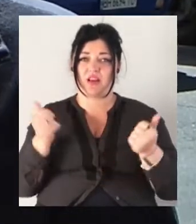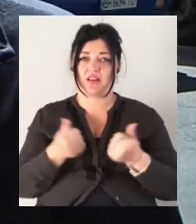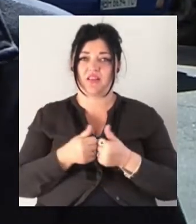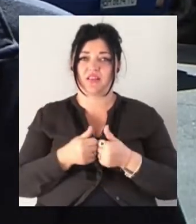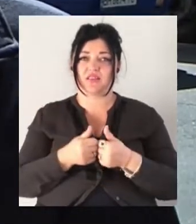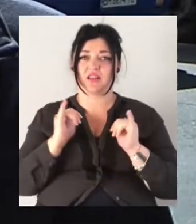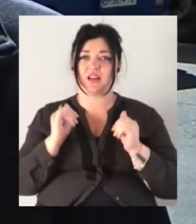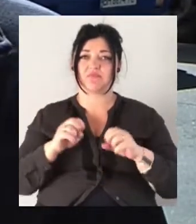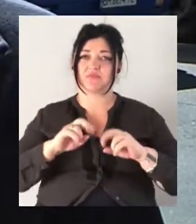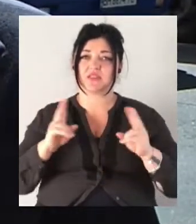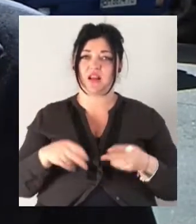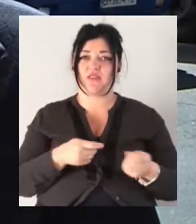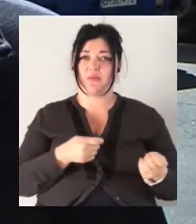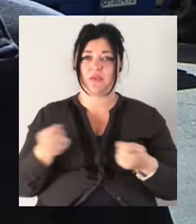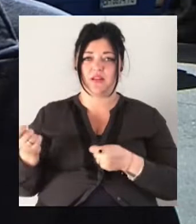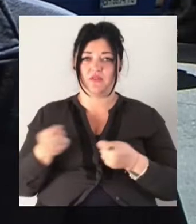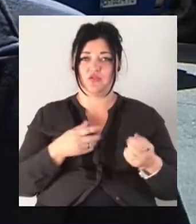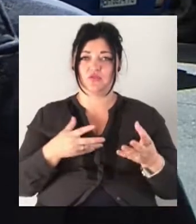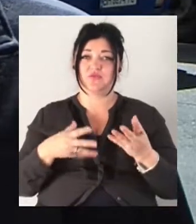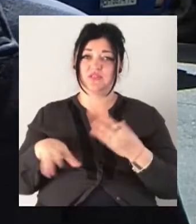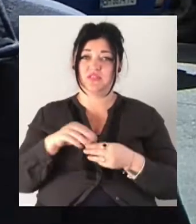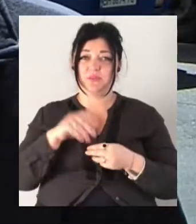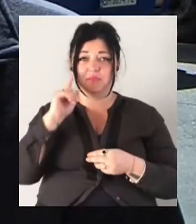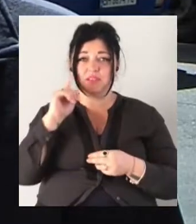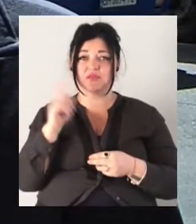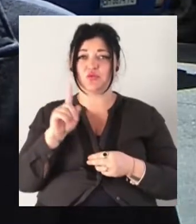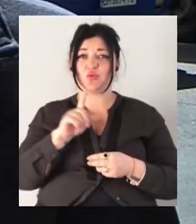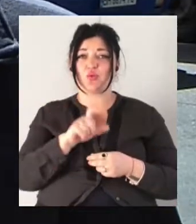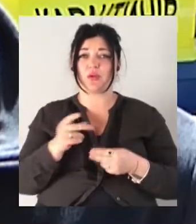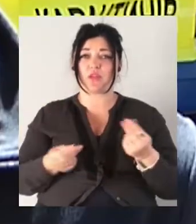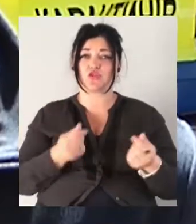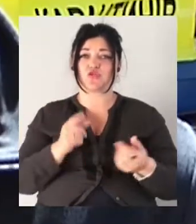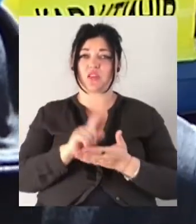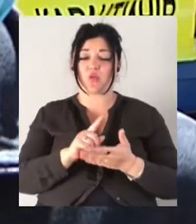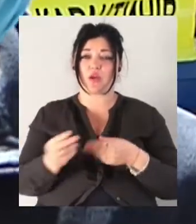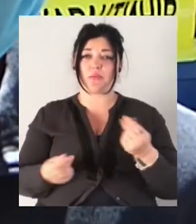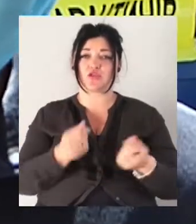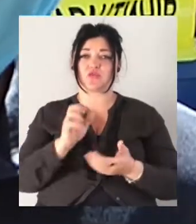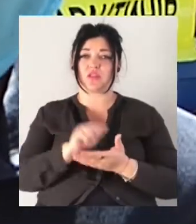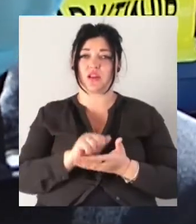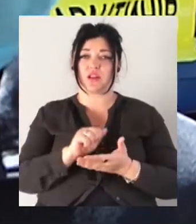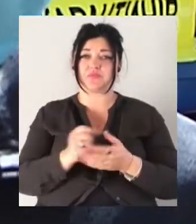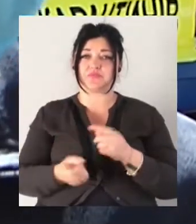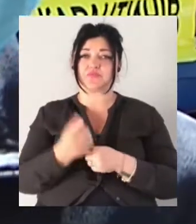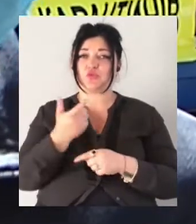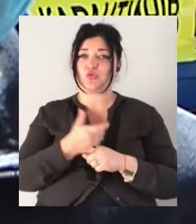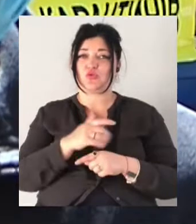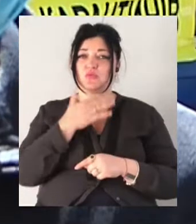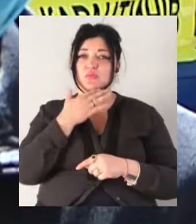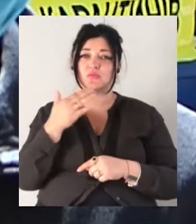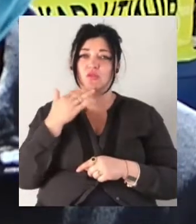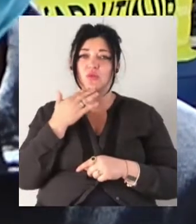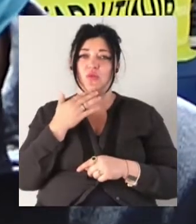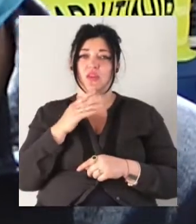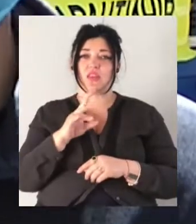перевозчика. Тобто, всім звісно, що люди оплачують налоги, оплачують оренди. З'явилося дуже багато нелегалів у зв'язку з цим.